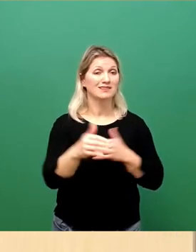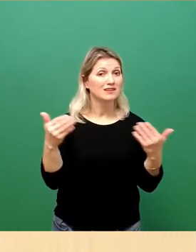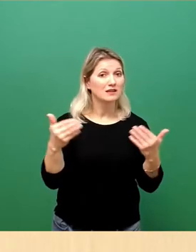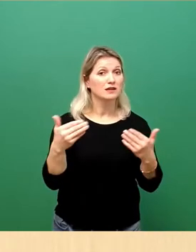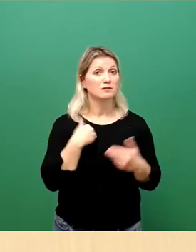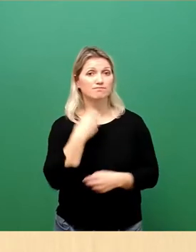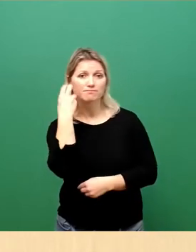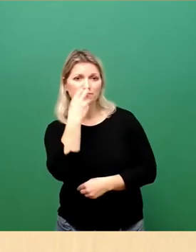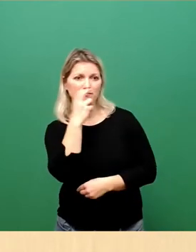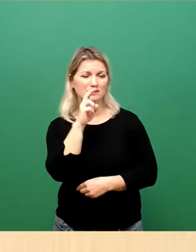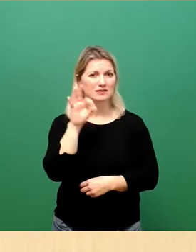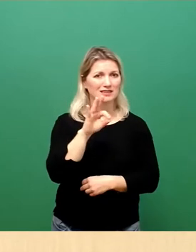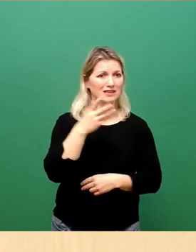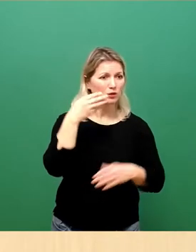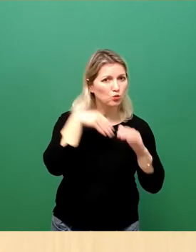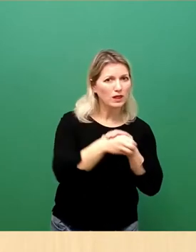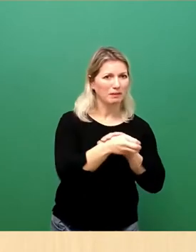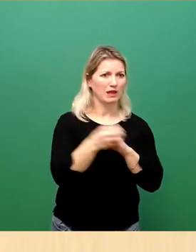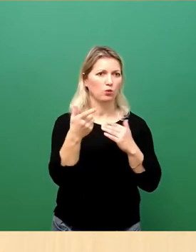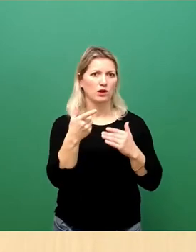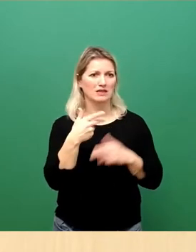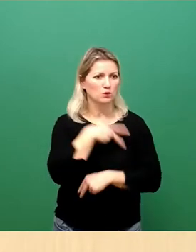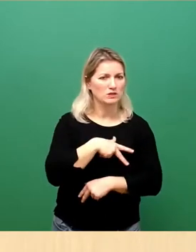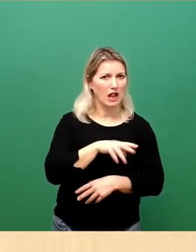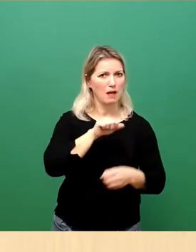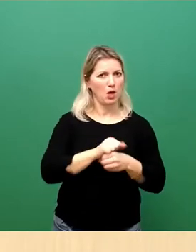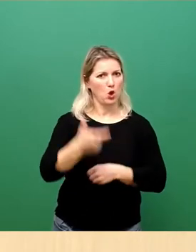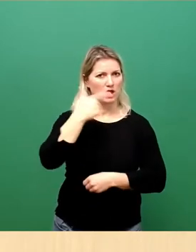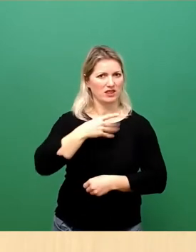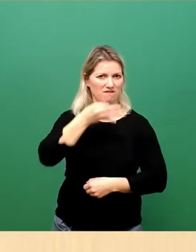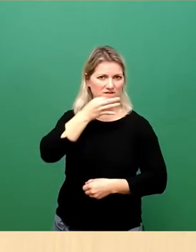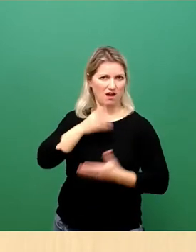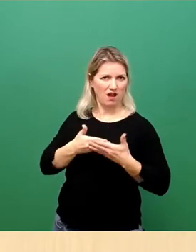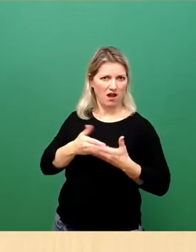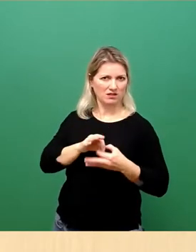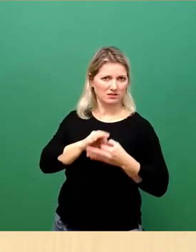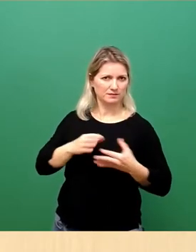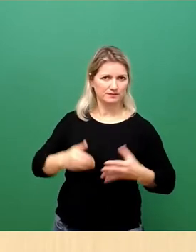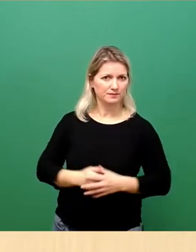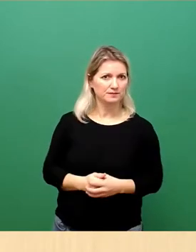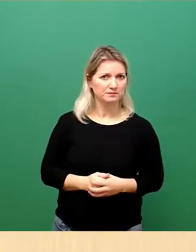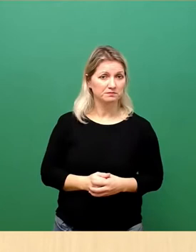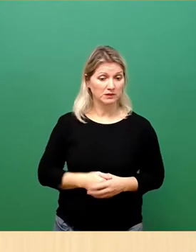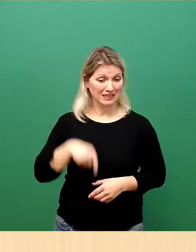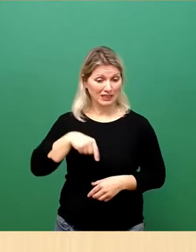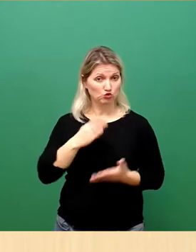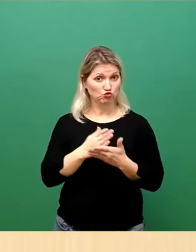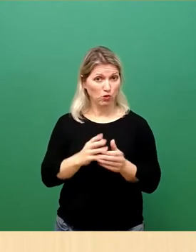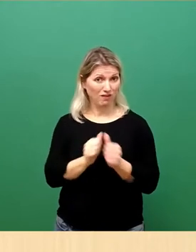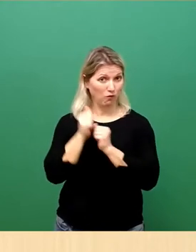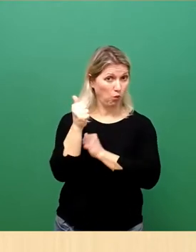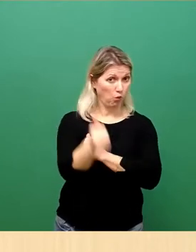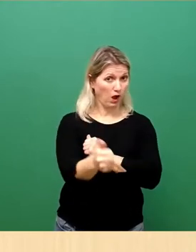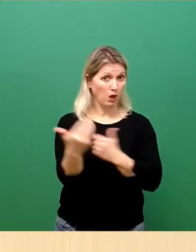und Sozialbehörde gefordert sein. Niemand kann heute voraussagen, wie sich die Ströme der